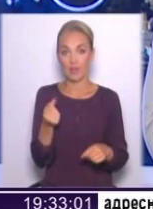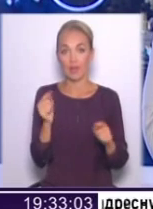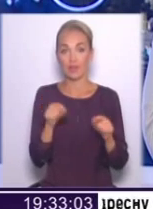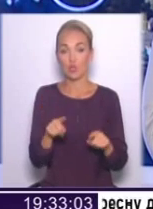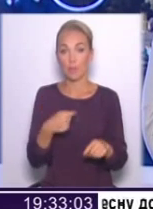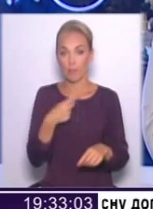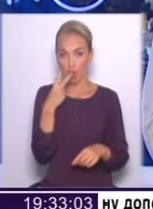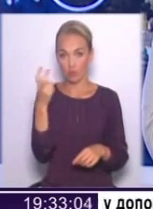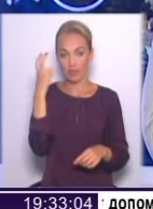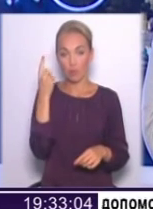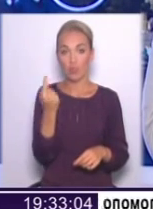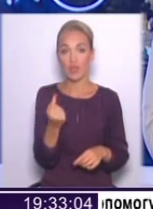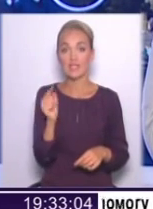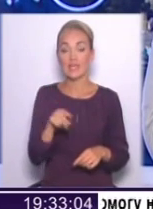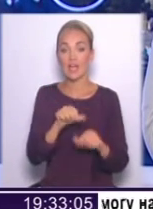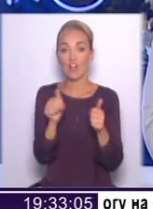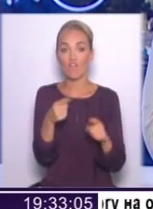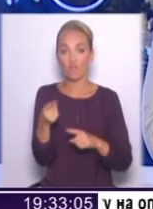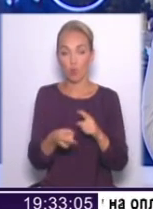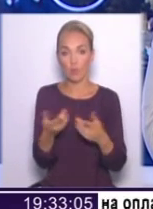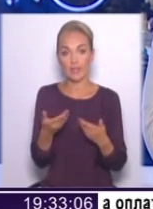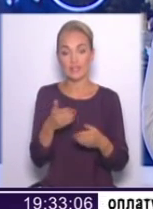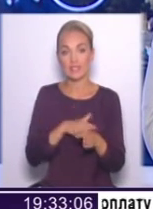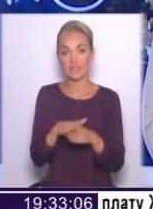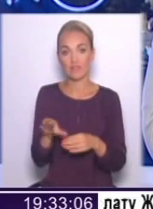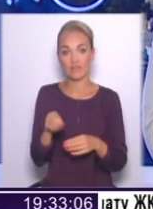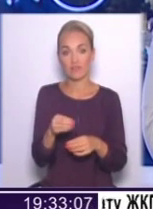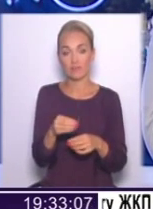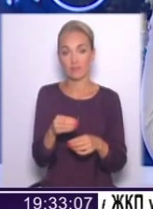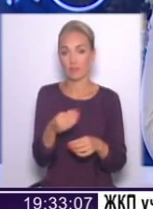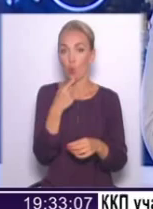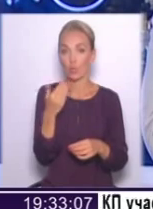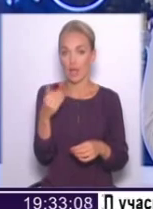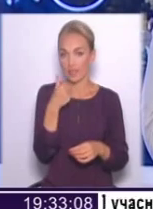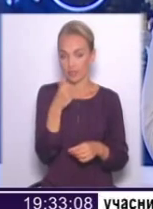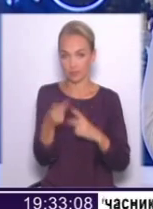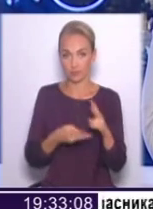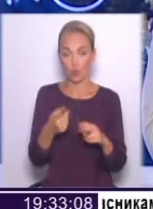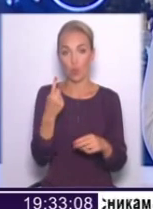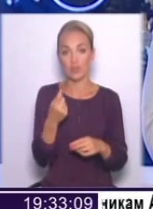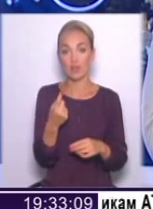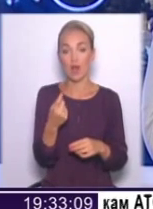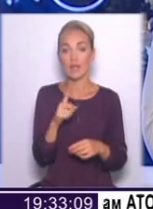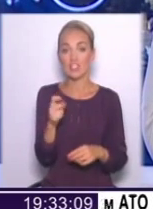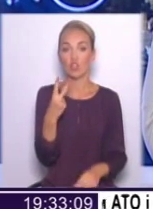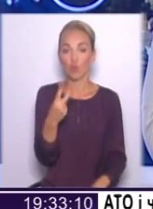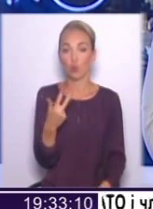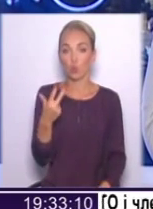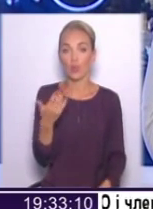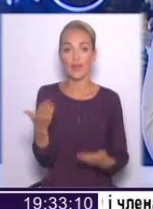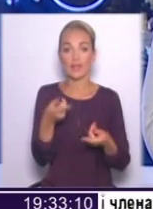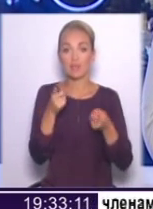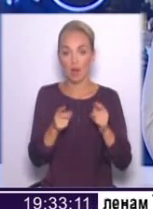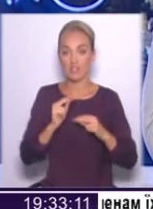одна із тих реформ, які, насправді, здійснені в цій країні за останні рік. Вона там, одна із двох-трьох, які, насправді, запрацювали,